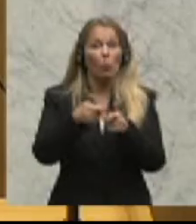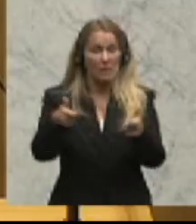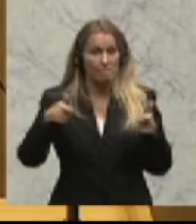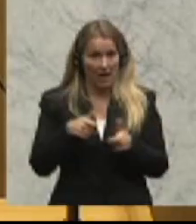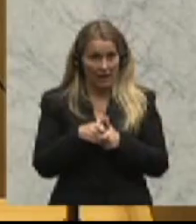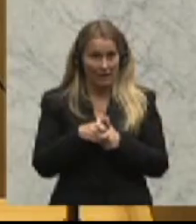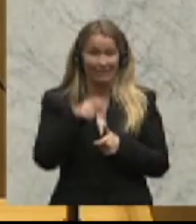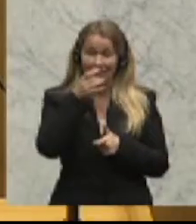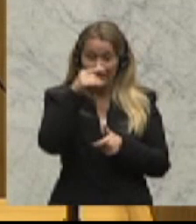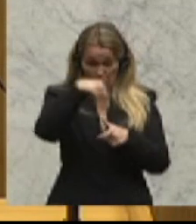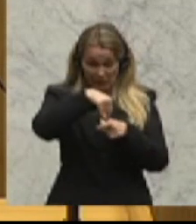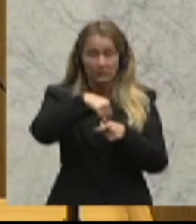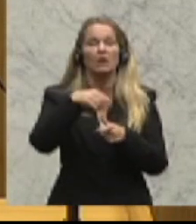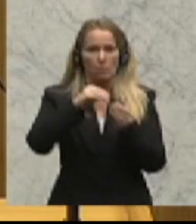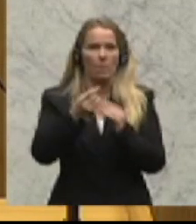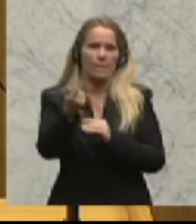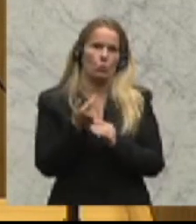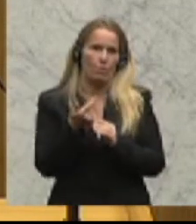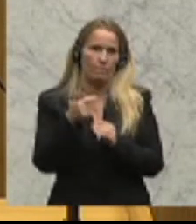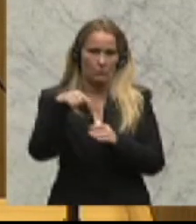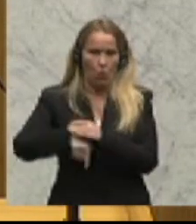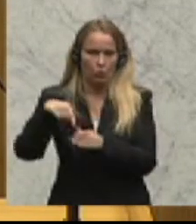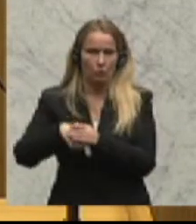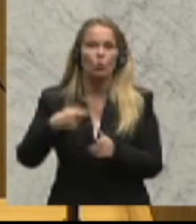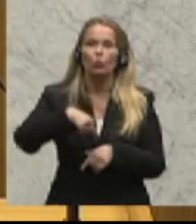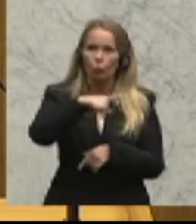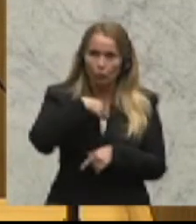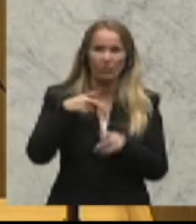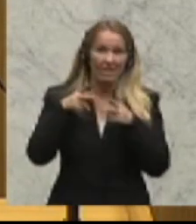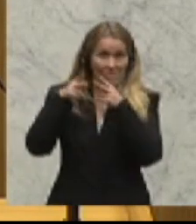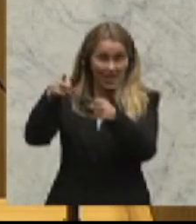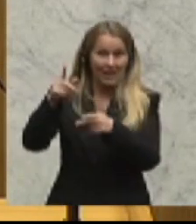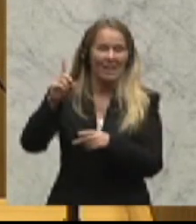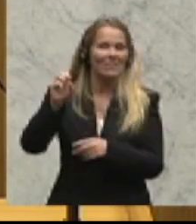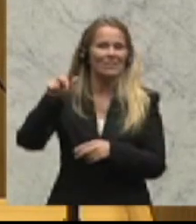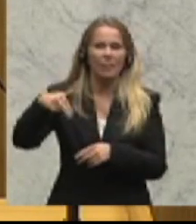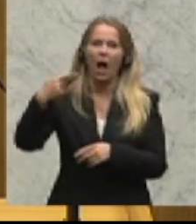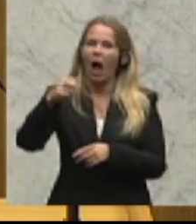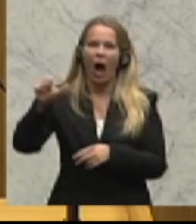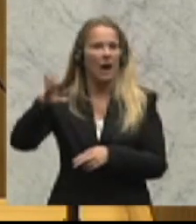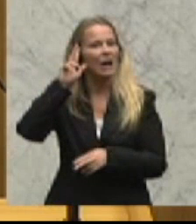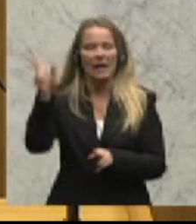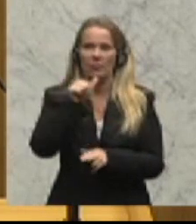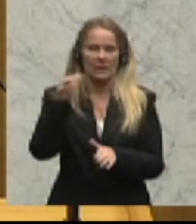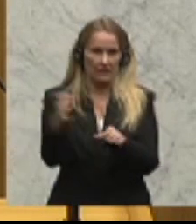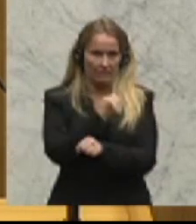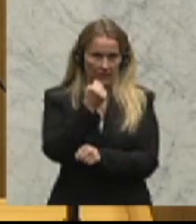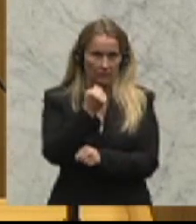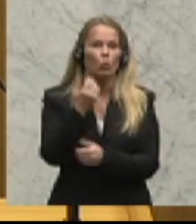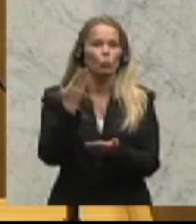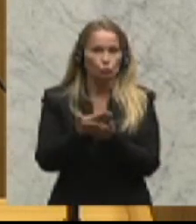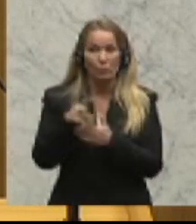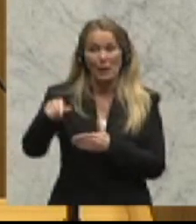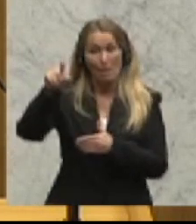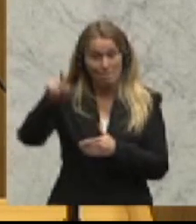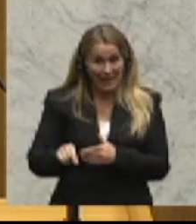diesem Punkt lückenhaft ist und wir einen Weg zu Den Haag nicht gewinnen werden können und damit die Minderheit, die